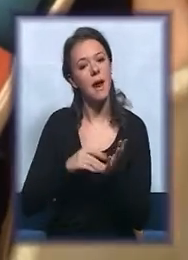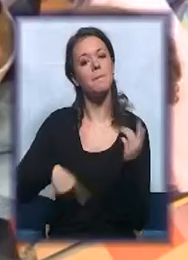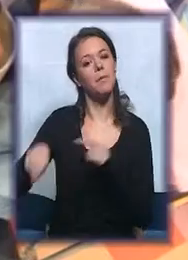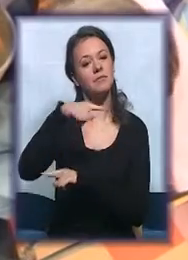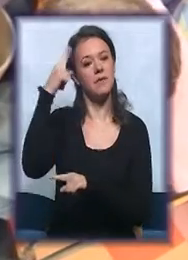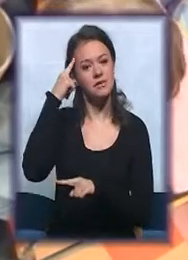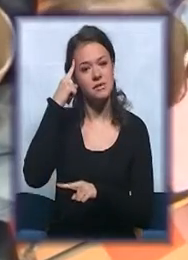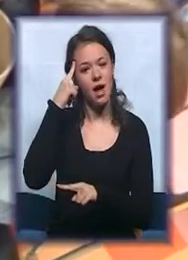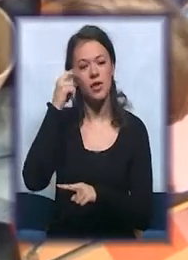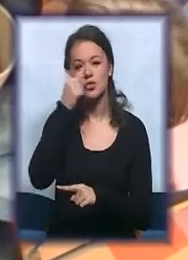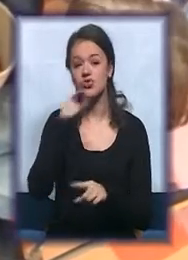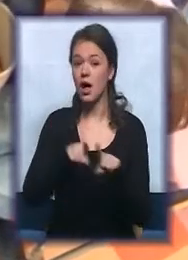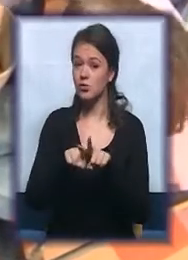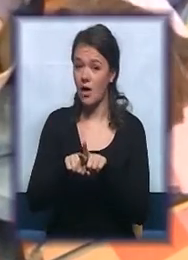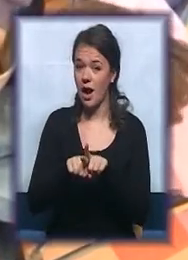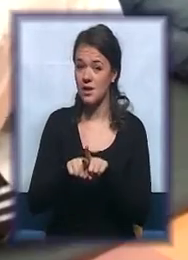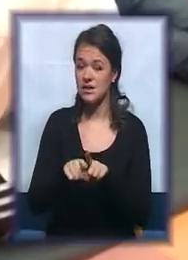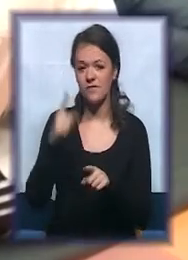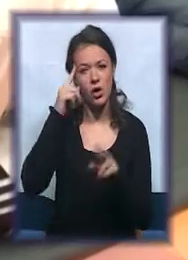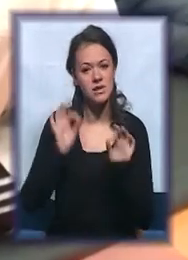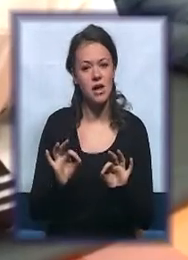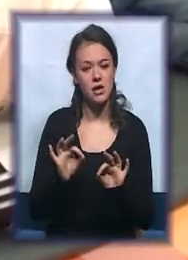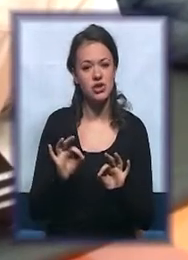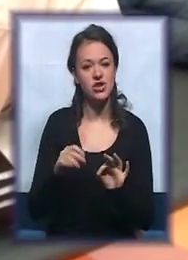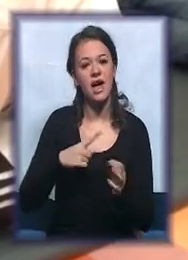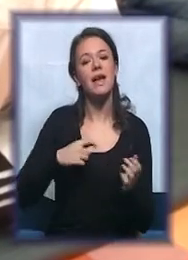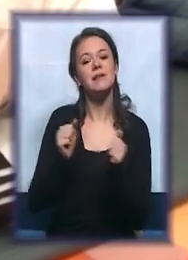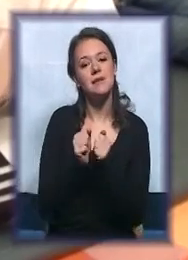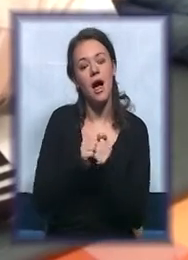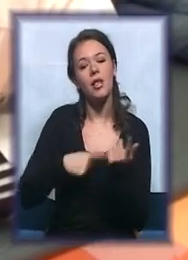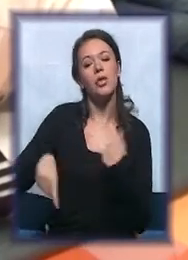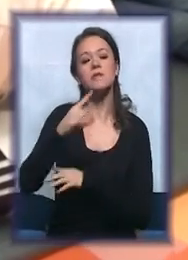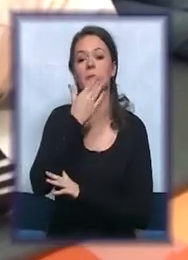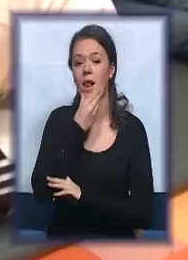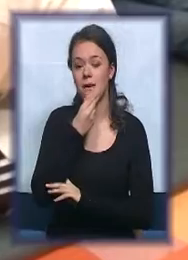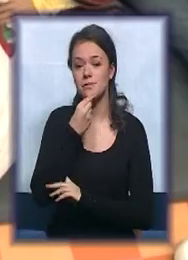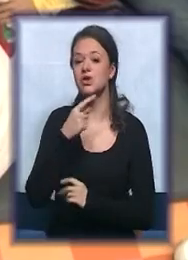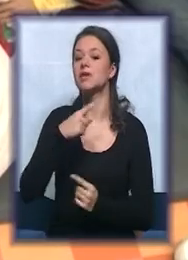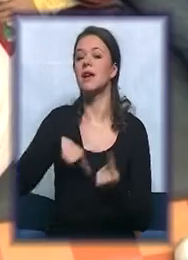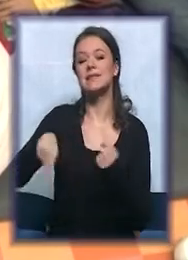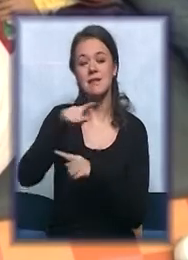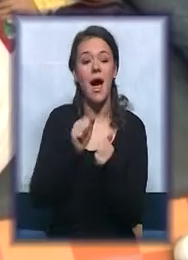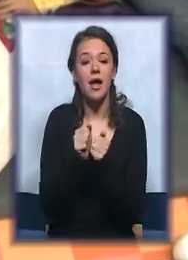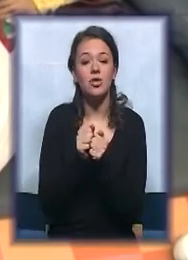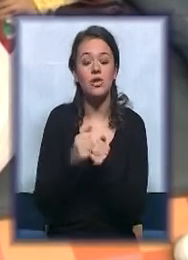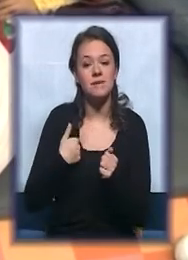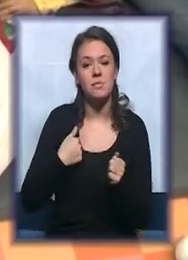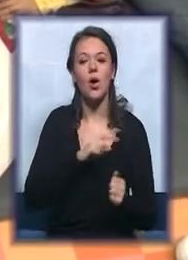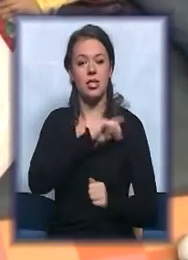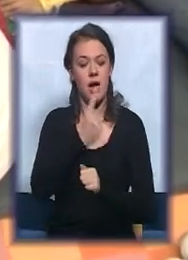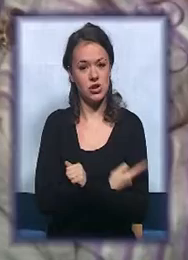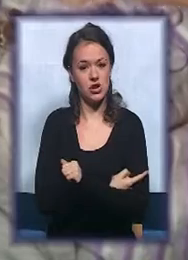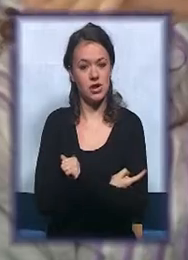smo lepši, zajedno smo jači. Svi treba da znaju šta drugastvo